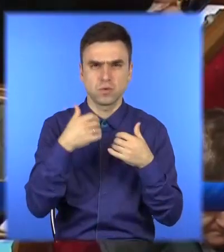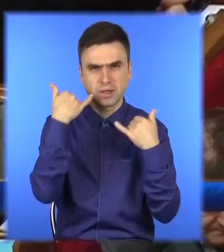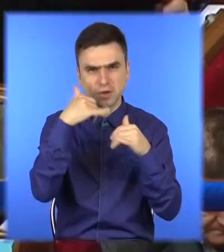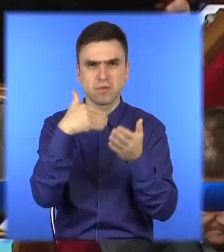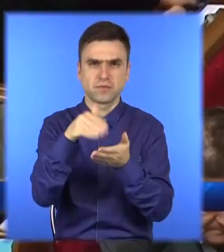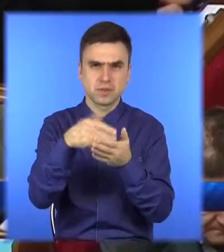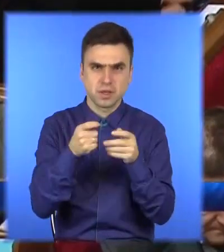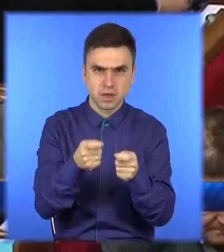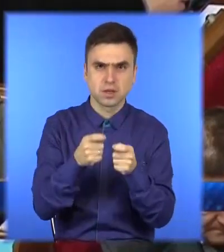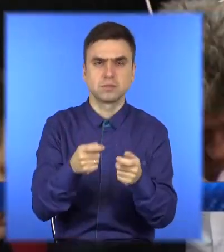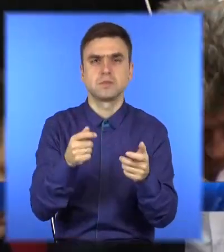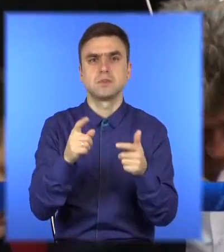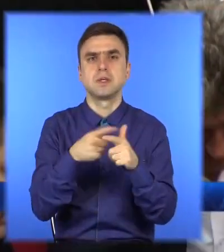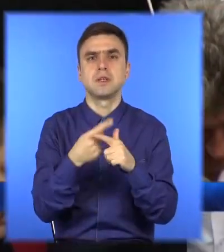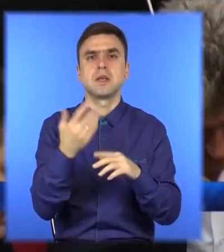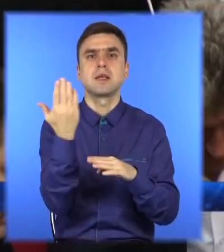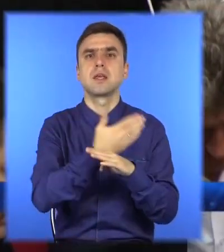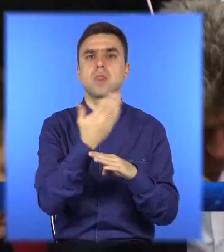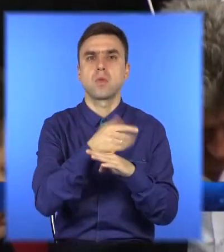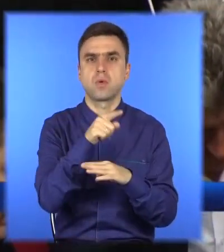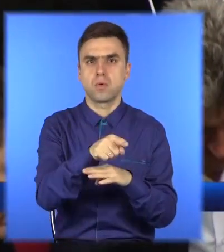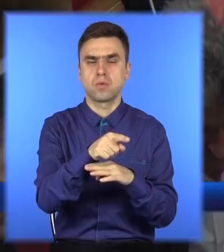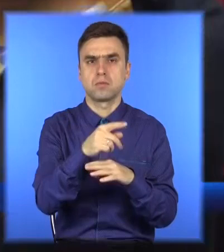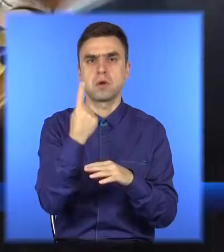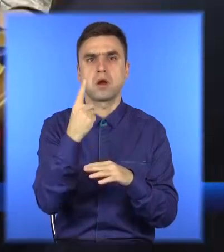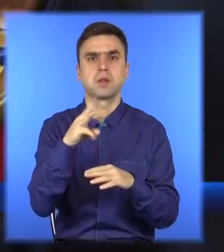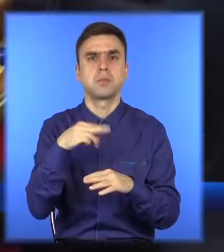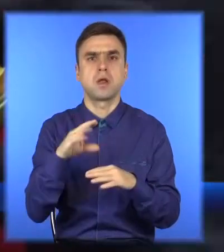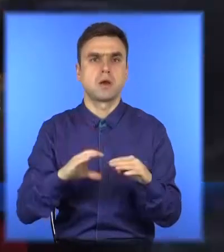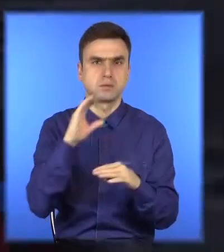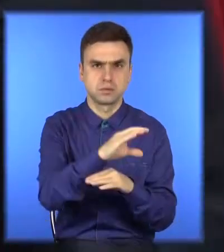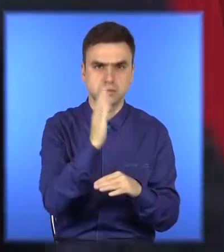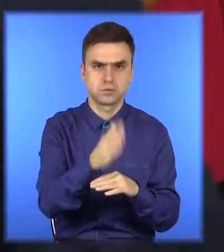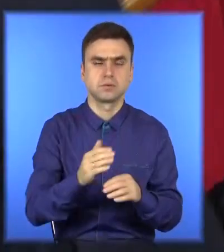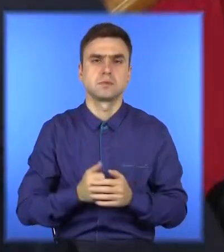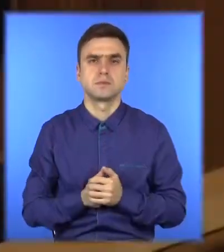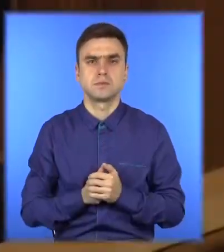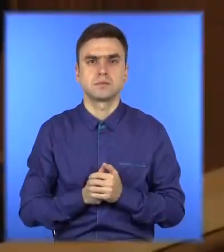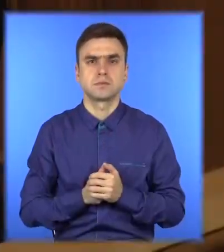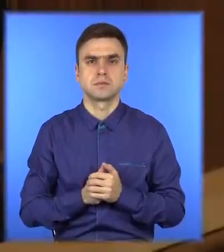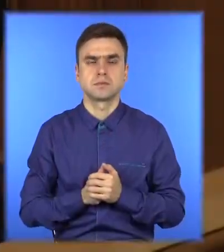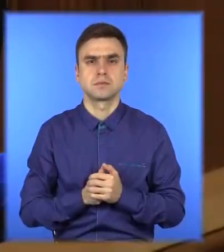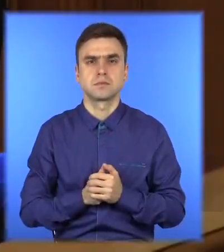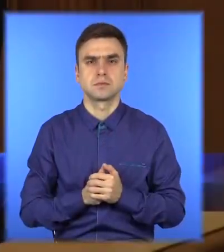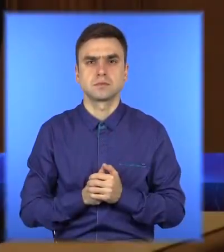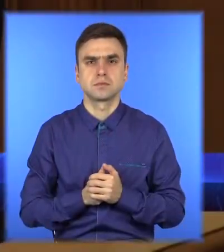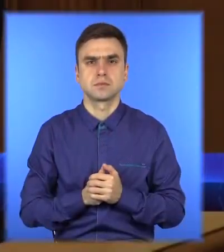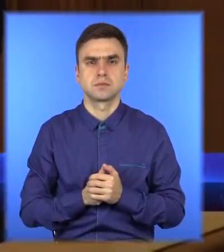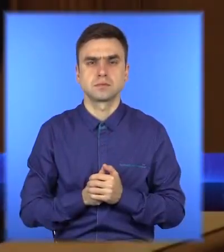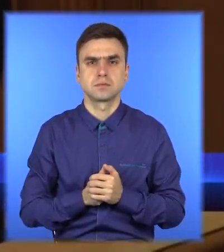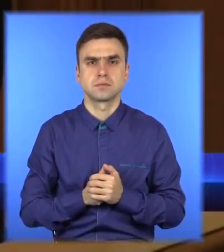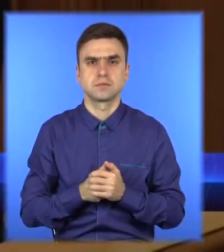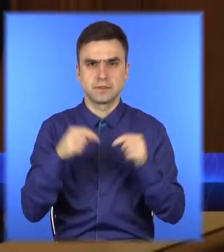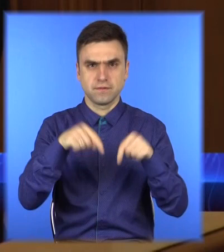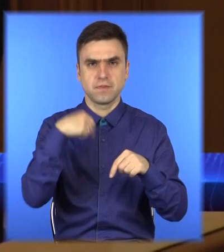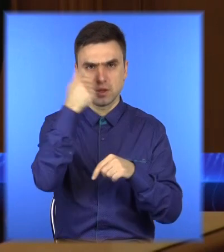задовольняє соціальні потреби українців. Під сумнів підпала й найбільш пріоритетна наразі стаття – оборона. Зараз на ГПУ в цьому